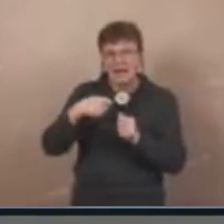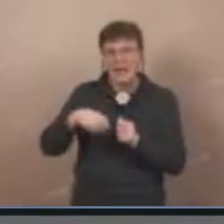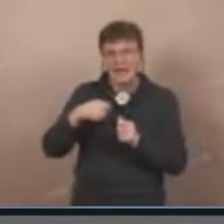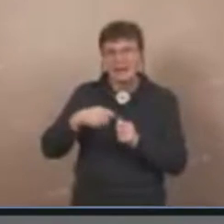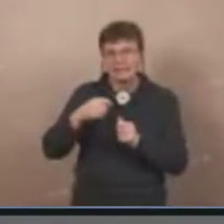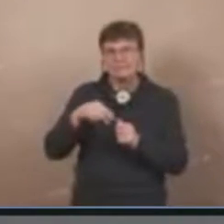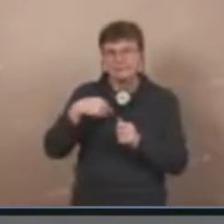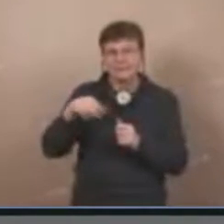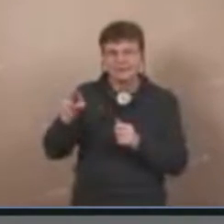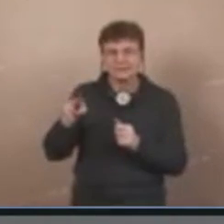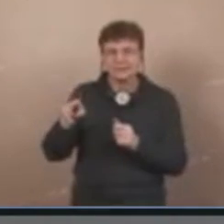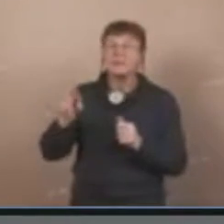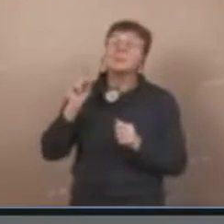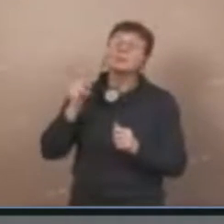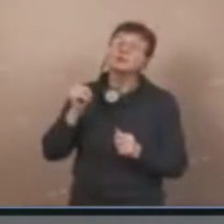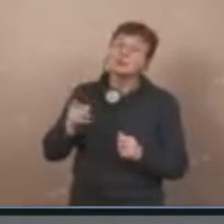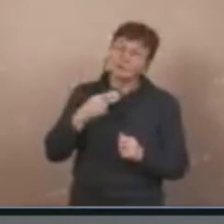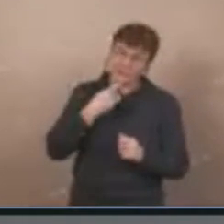Also, ich denke mal.